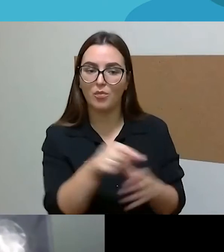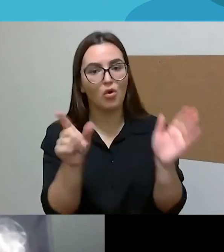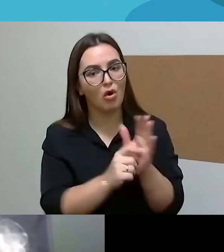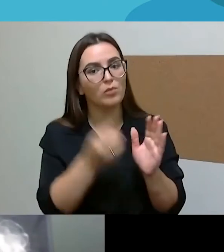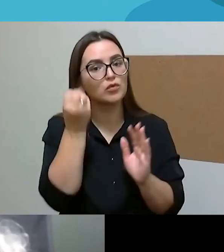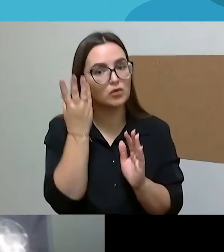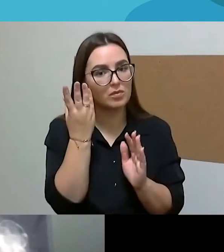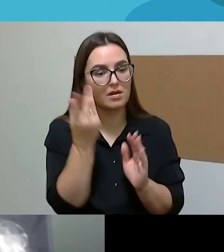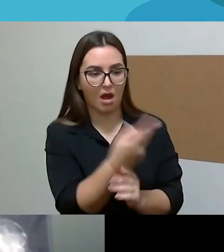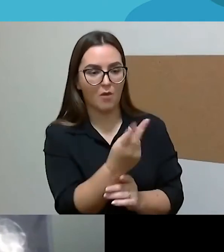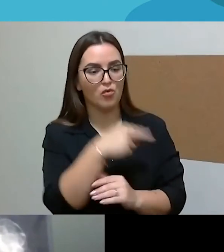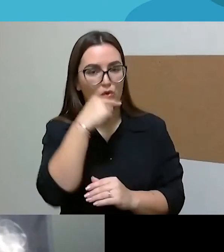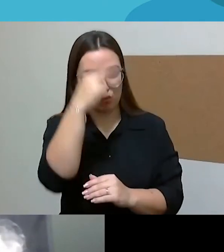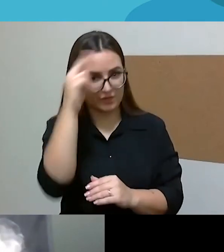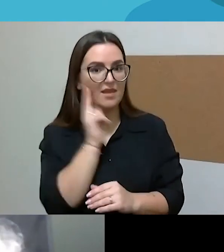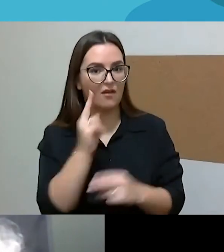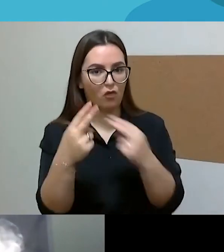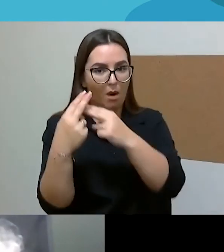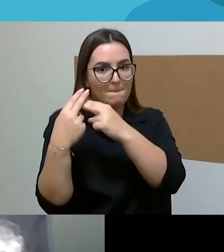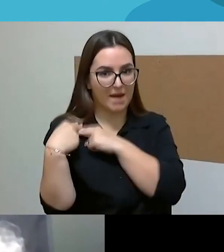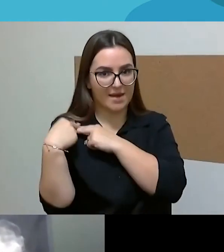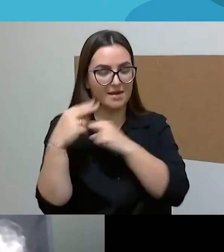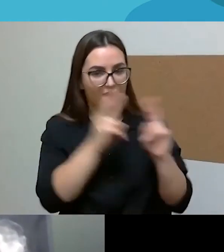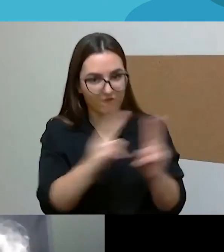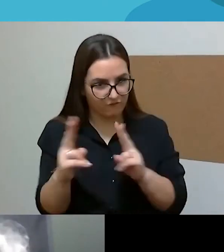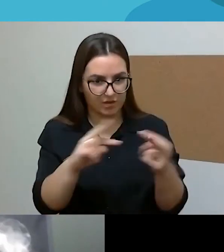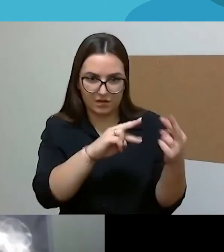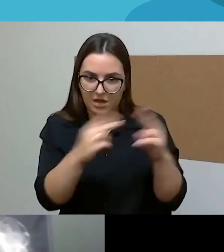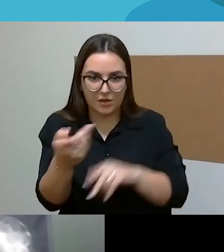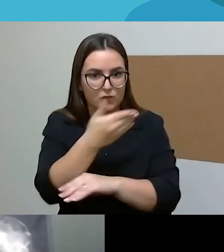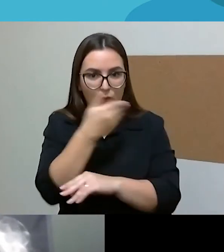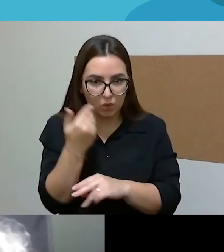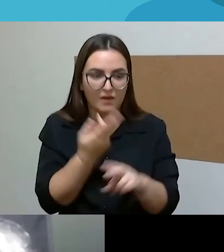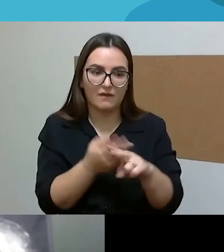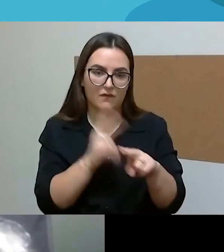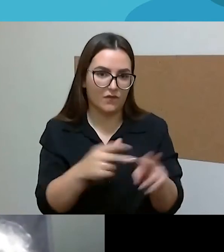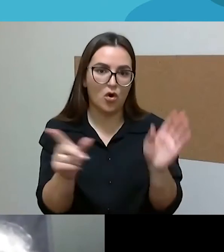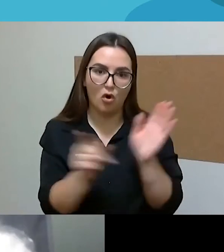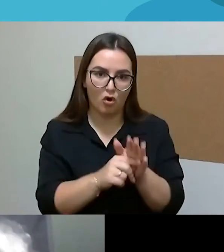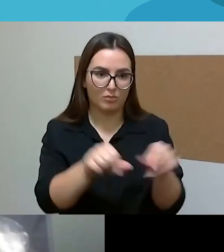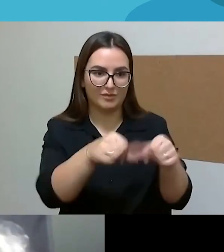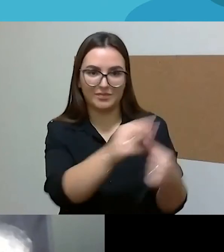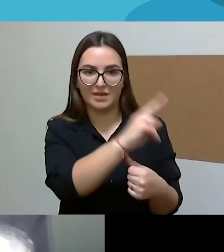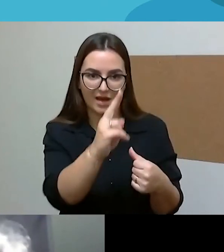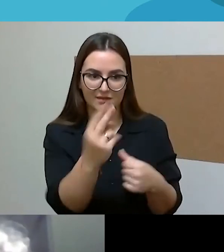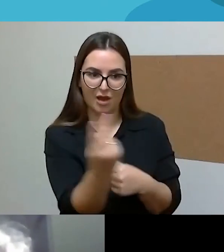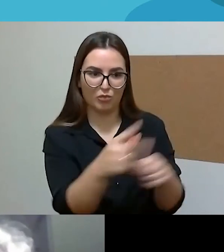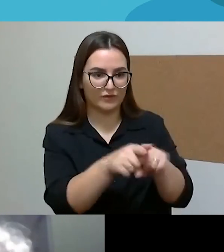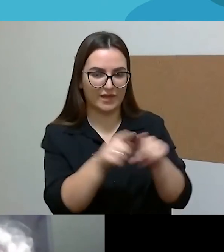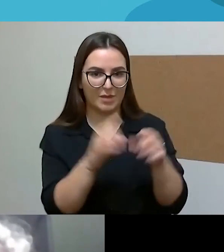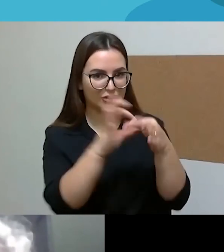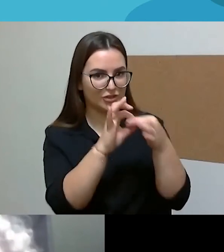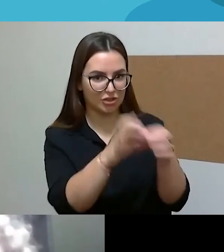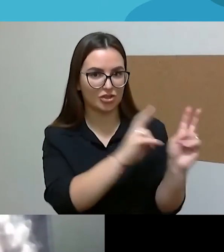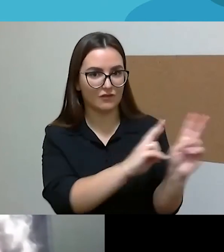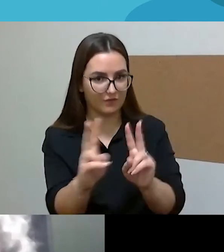tėvų pareiga nesikeičia ir dėl to mes irgi turime tarpusę vyryšį palaikyti, kuris, greičiausiais bus kažkokios kitokios